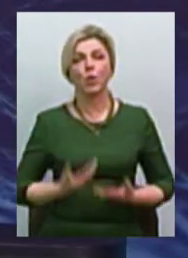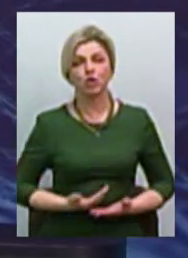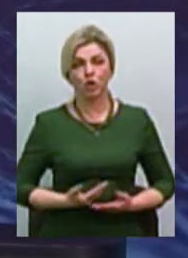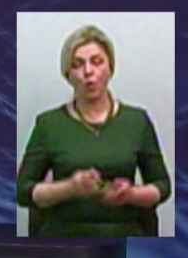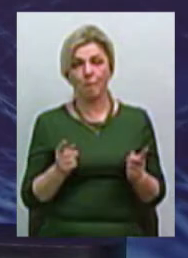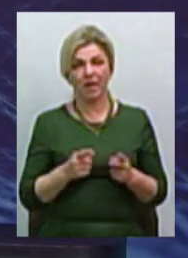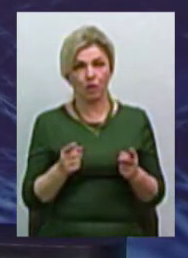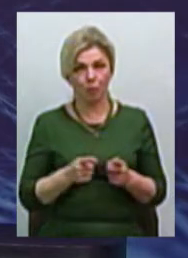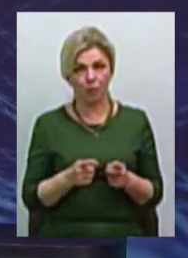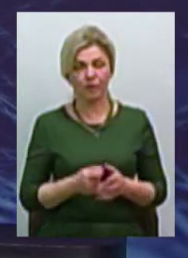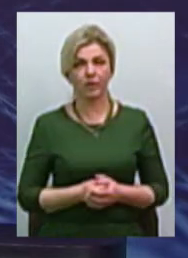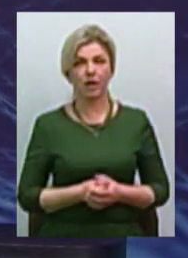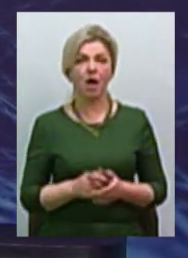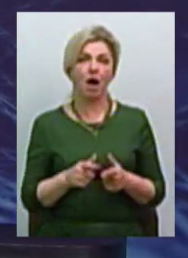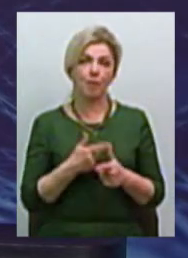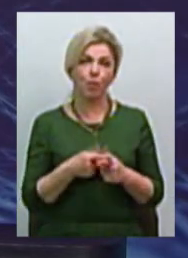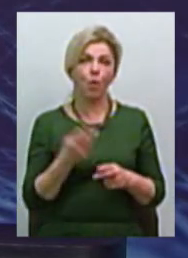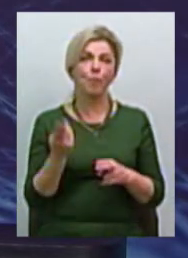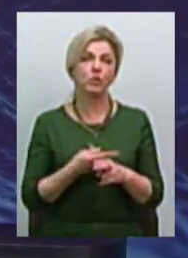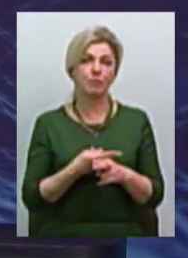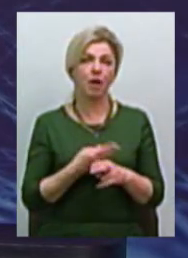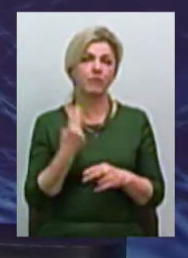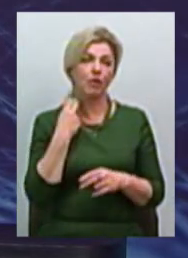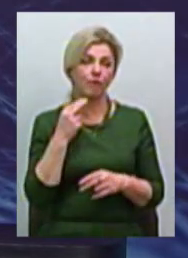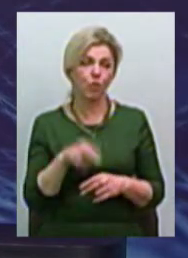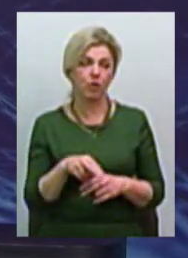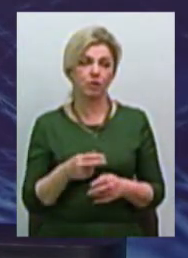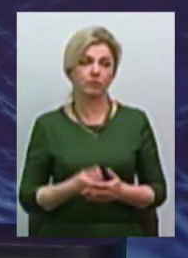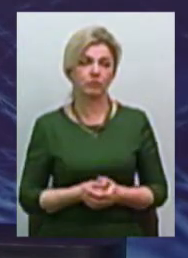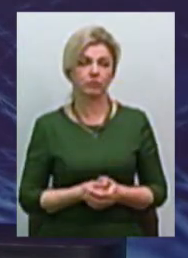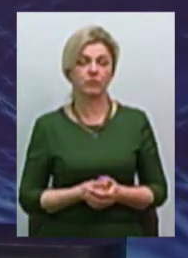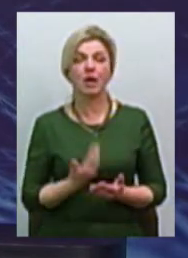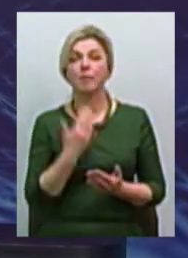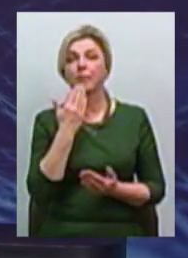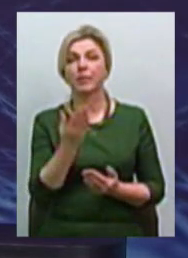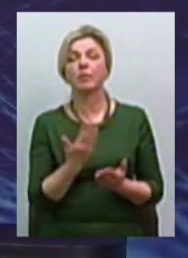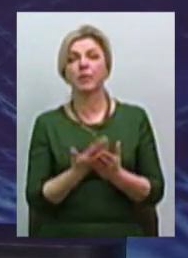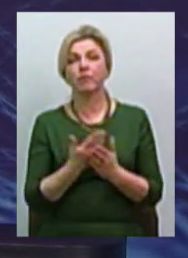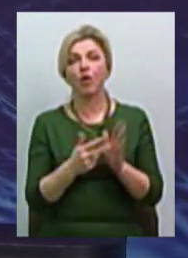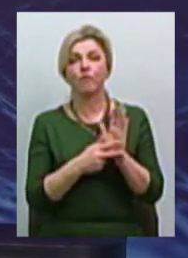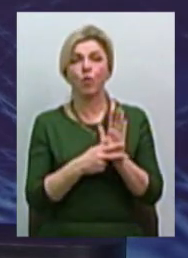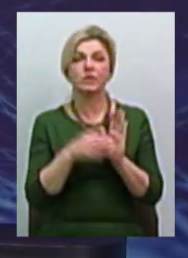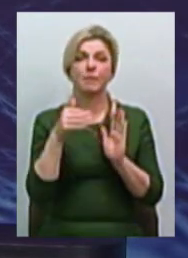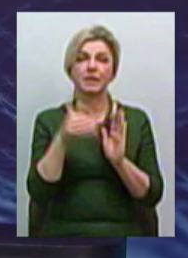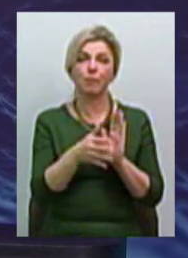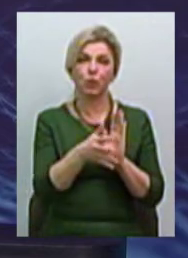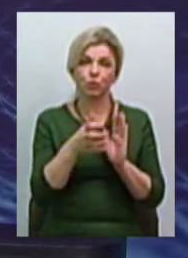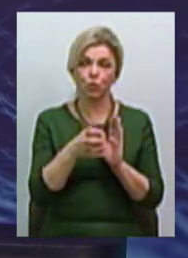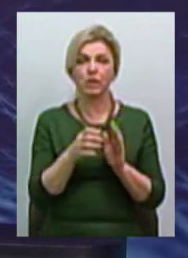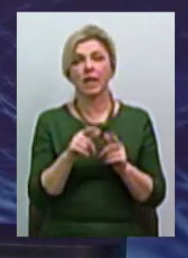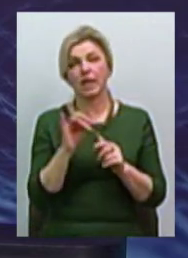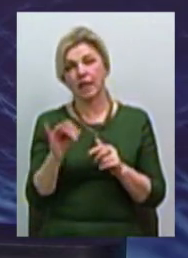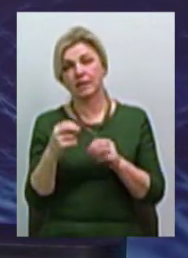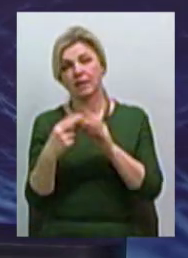мінімумів або позбавлення волі на термін. Скільки це? Це 8,5 тисяч і відповідно 17